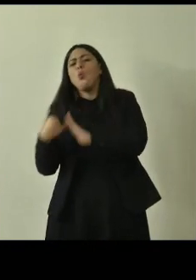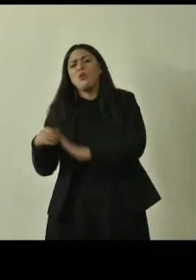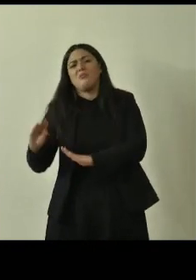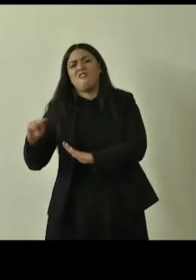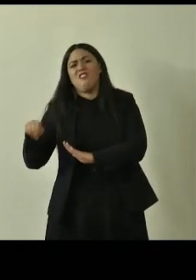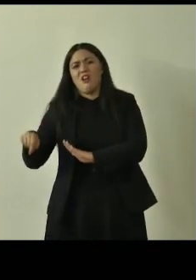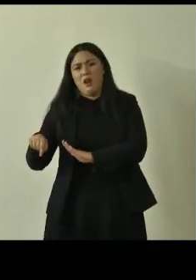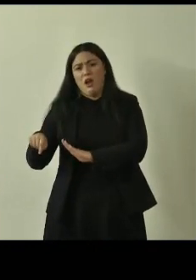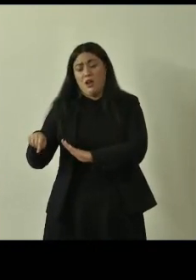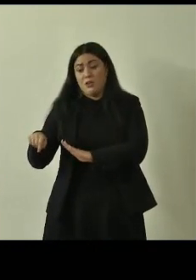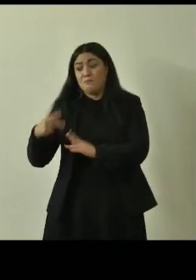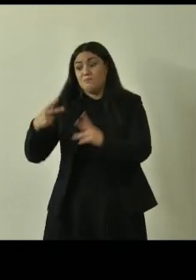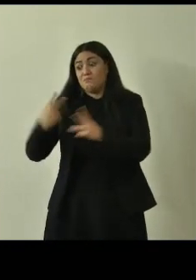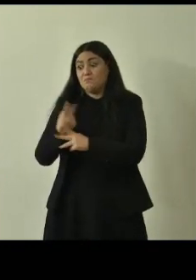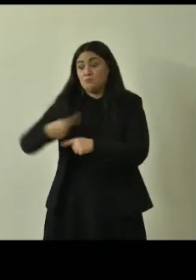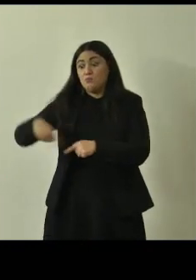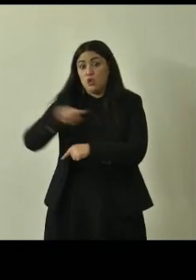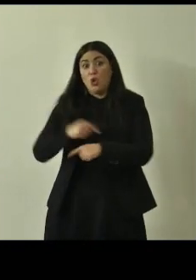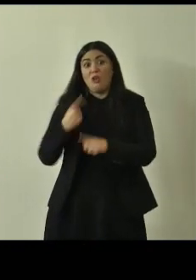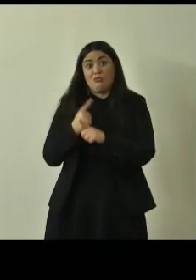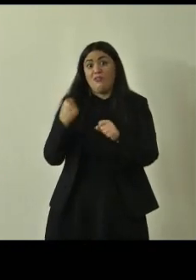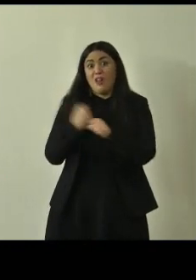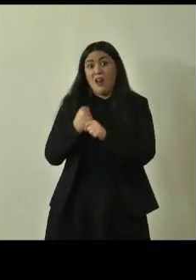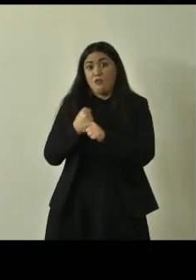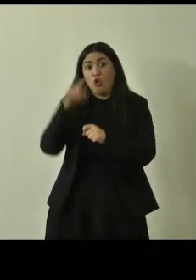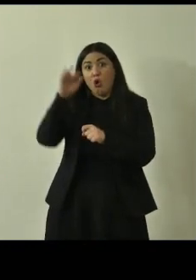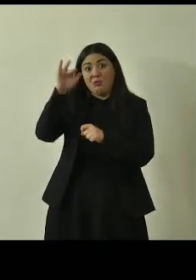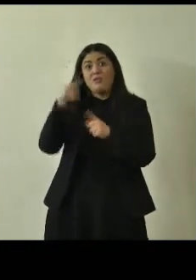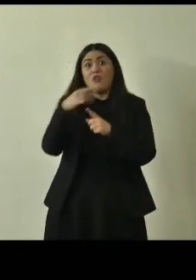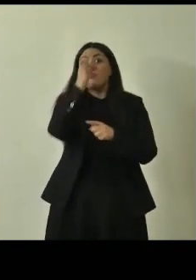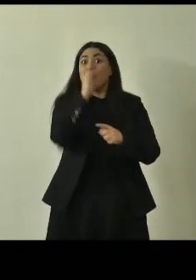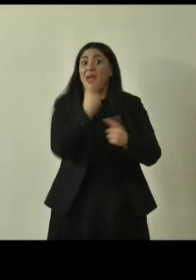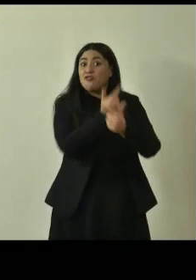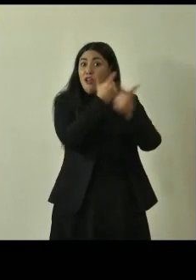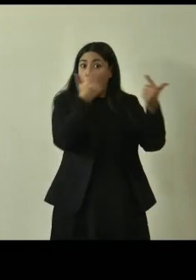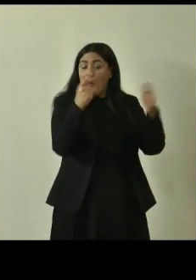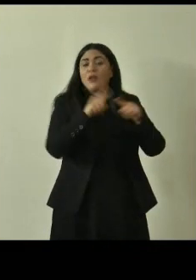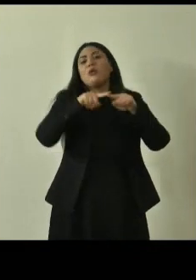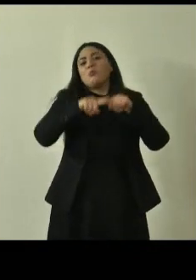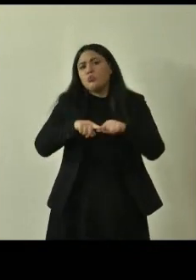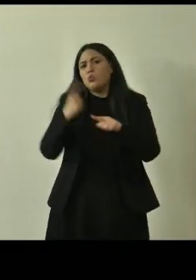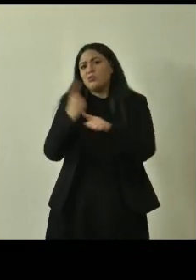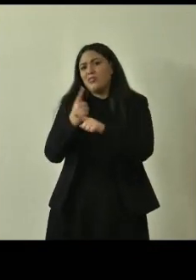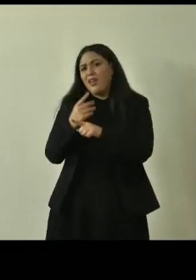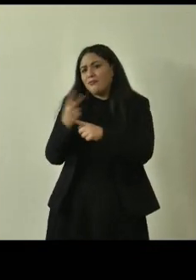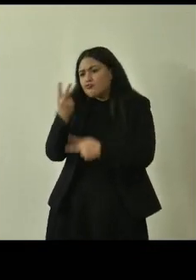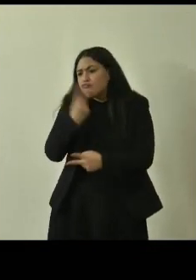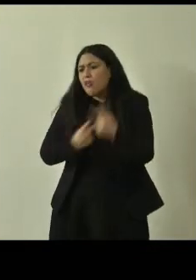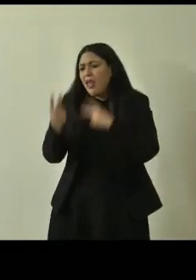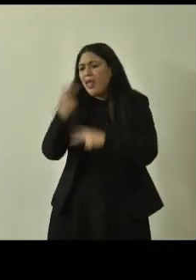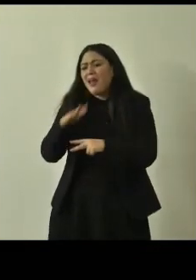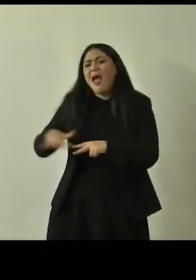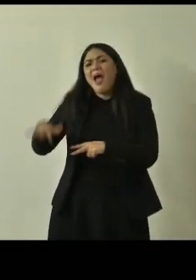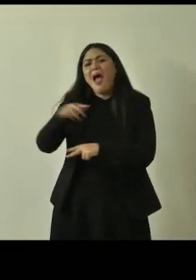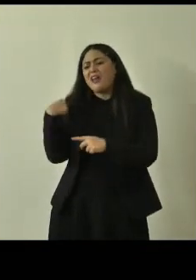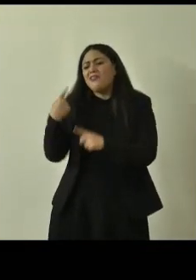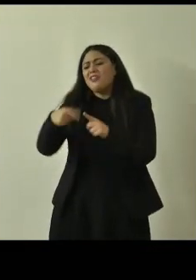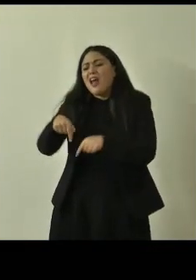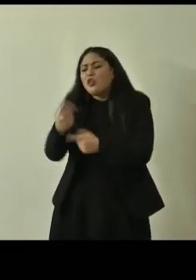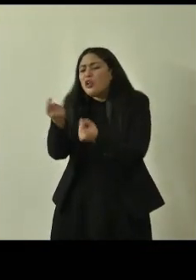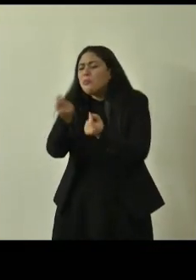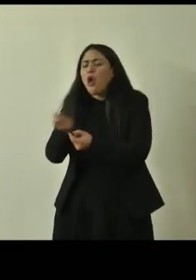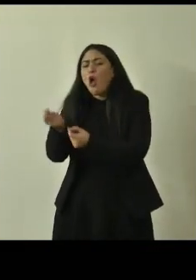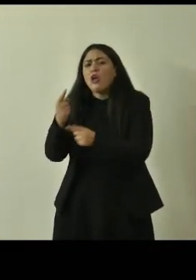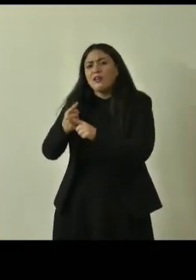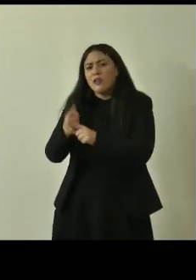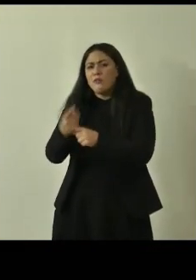oltre a incrementare il numero di specie di esemplari per specie dobbiamo anche andarli a cercare nelle aree che sono un po' scoperte